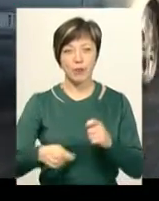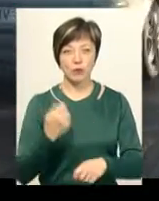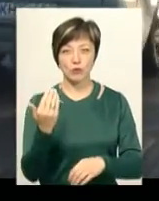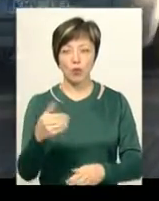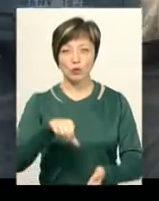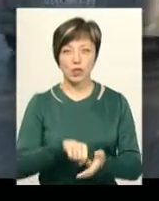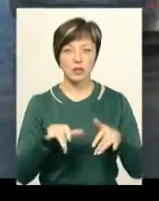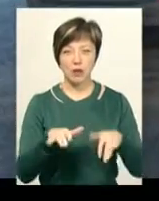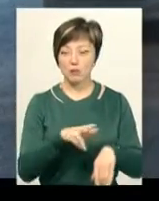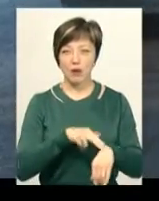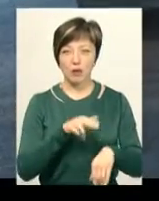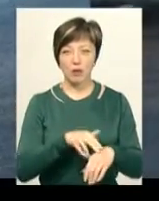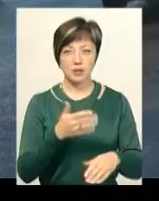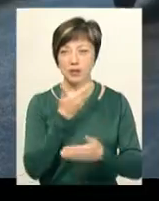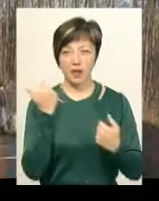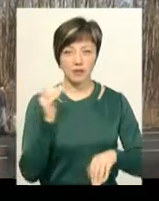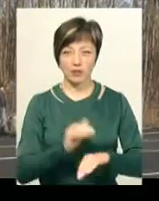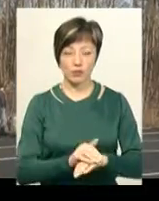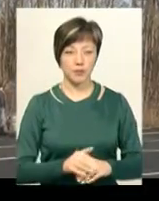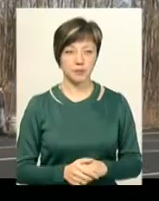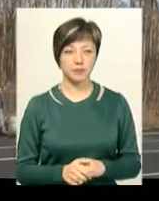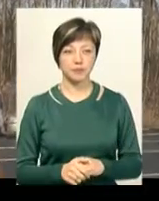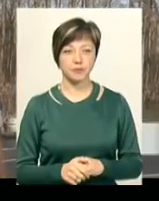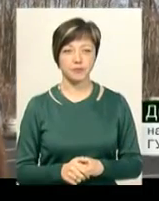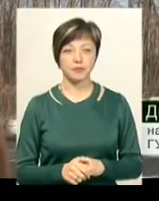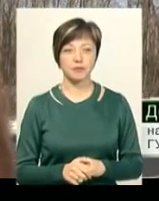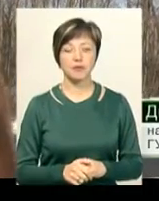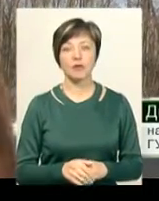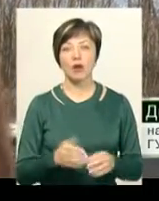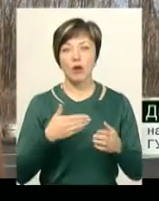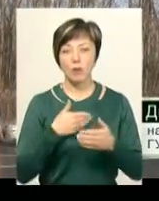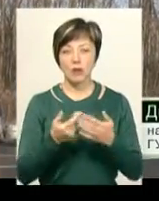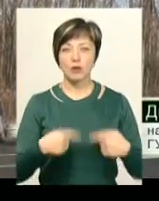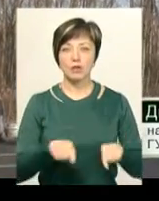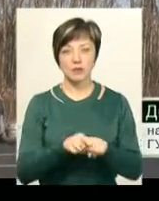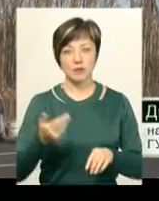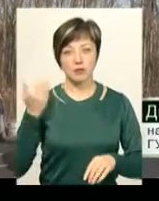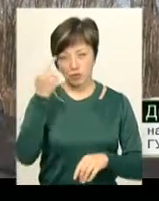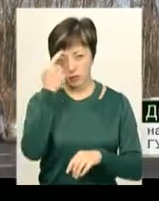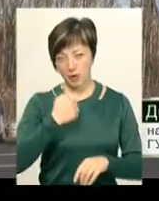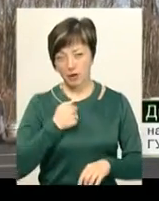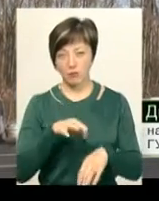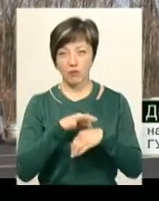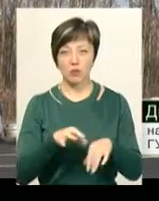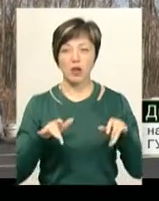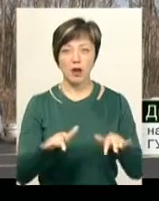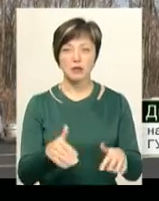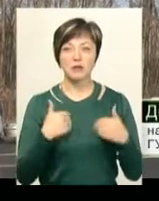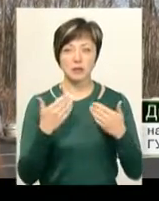учасників акції правоохоронці не зафіксували. «Громадські організації завчасно попередили, що будуть проводити дану акцію. В